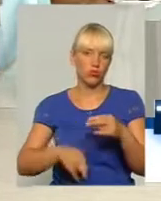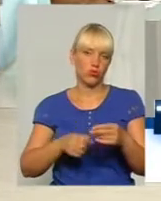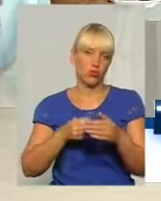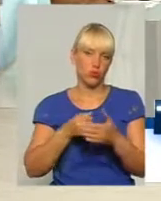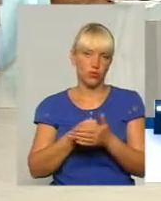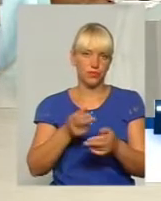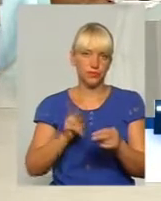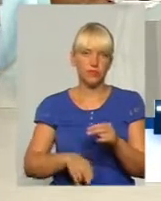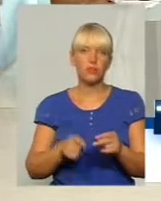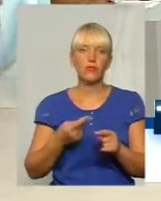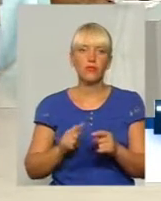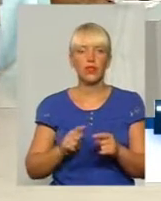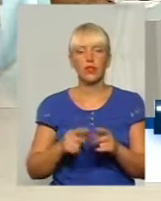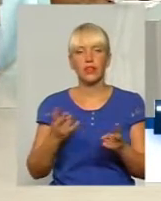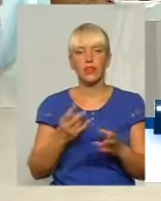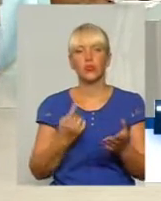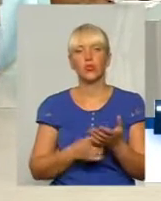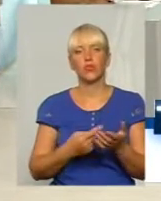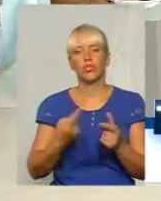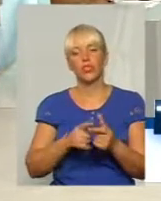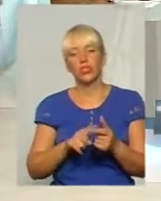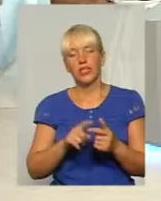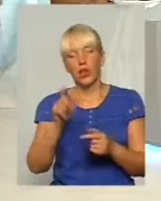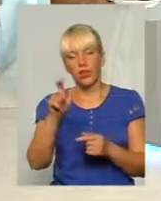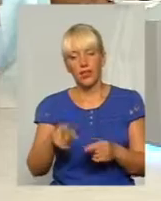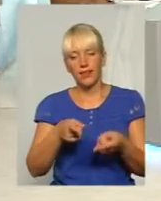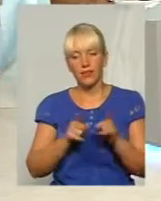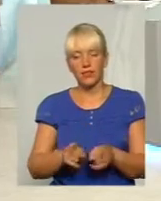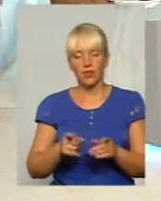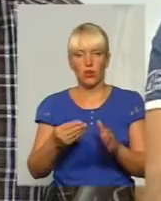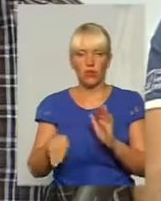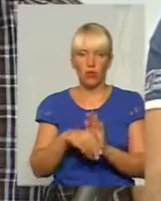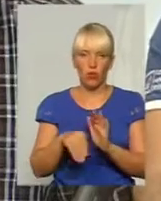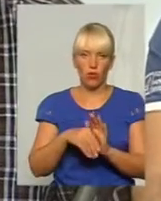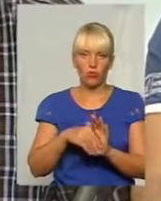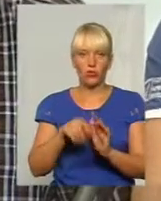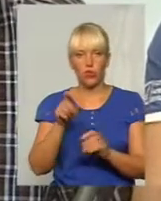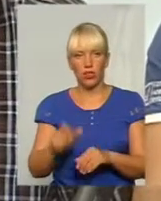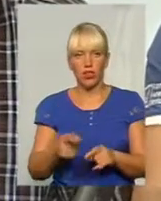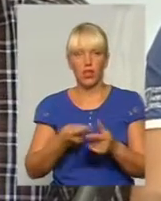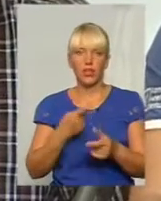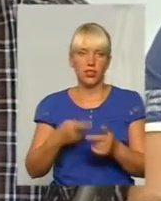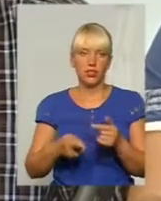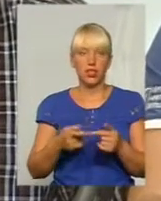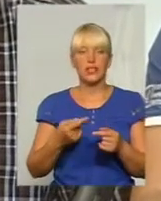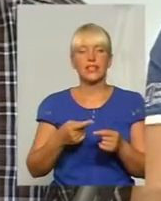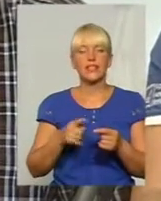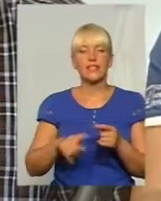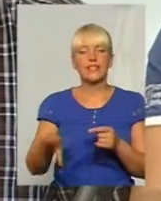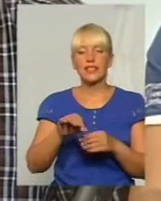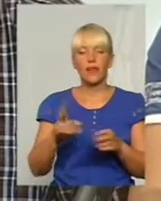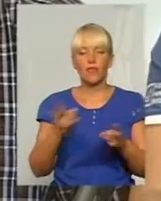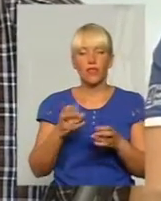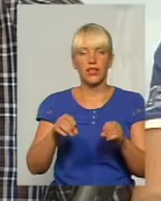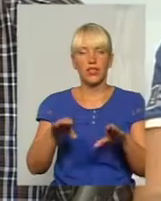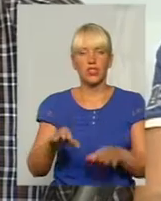погодитись. Чи дійсно це корупція, чи дійсно це ефективна боротьба з корупцією, може показати лише рішення суду. Але я би тут